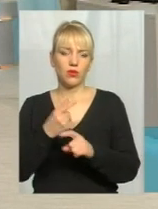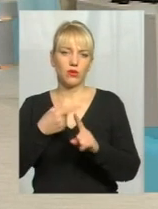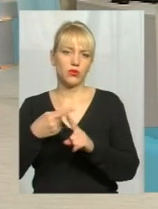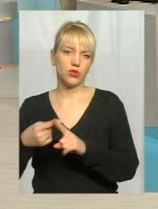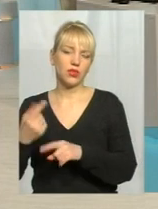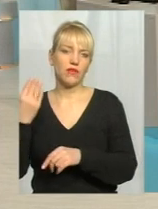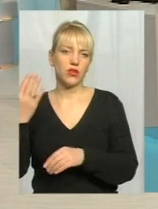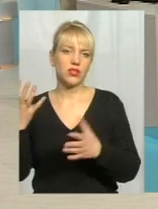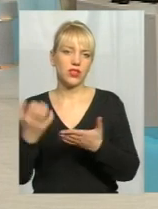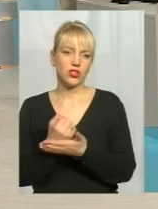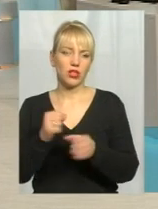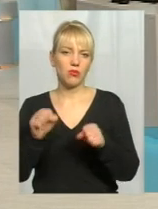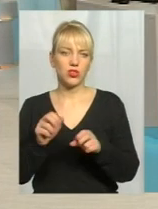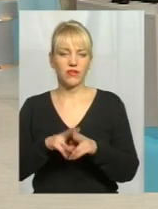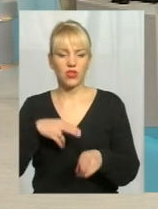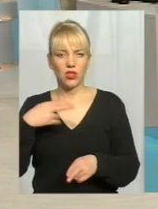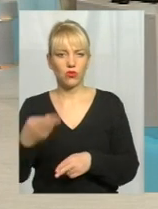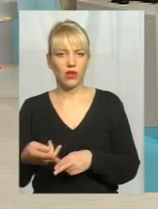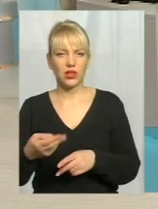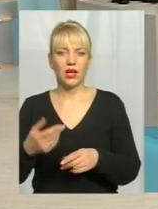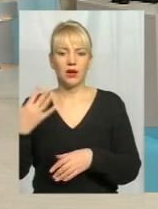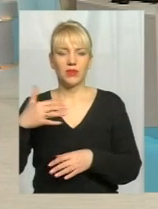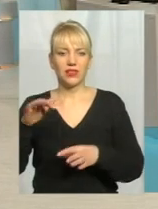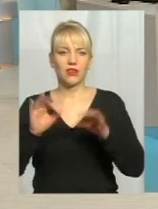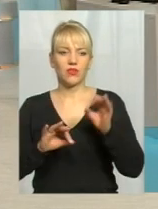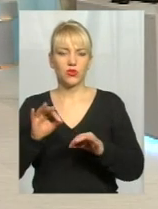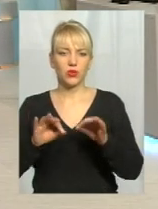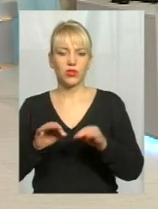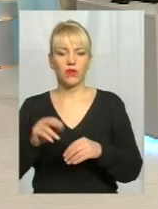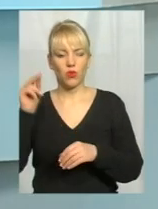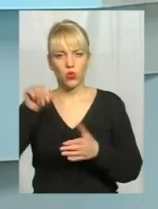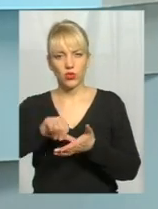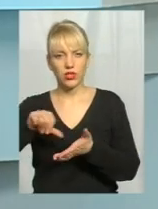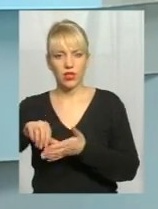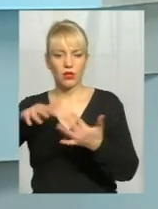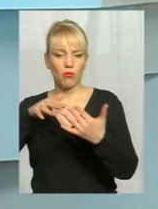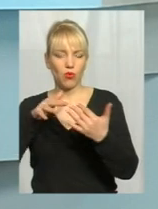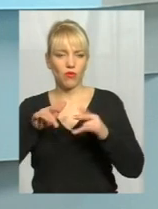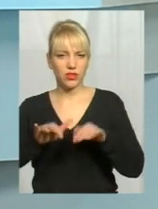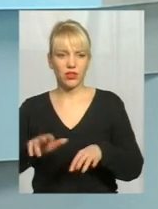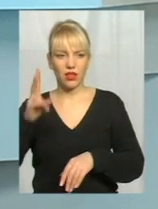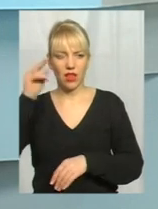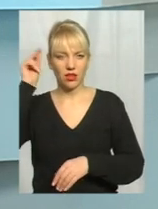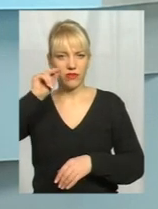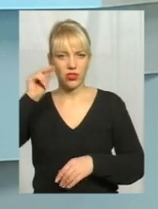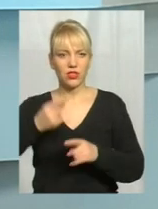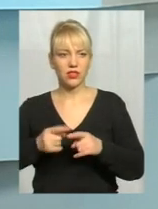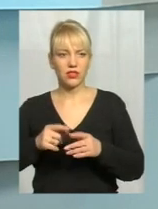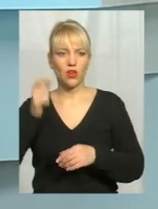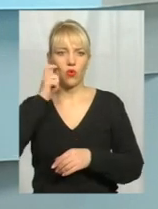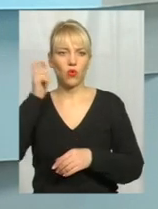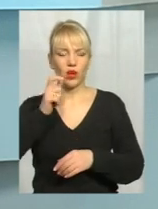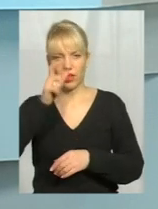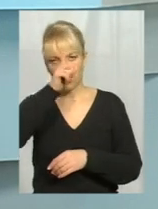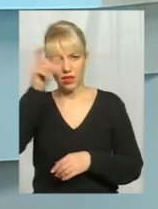знайшли можливість відшкодувати 50% учасникам бойових дій на навчання. Це здебільшого наш Україна, наш